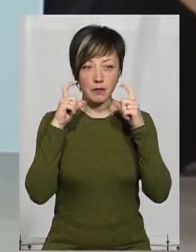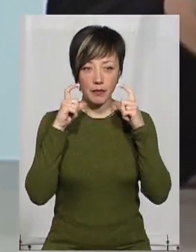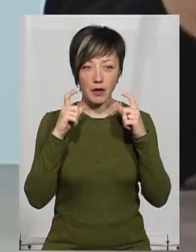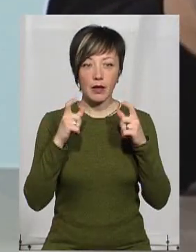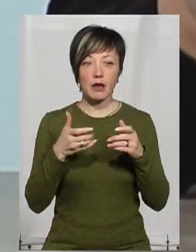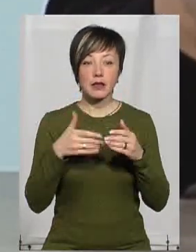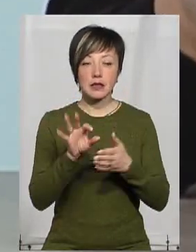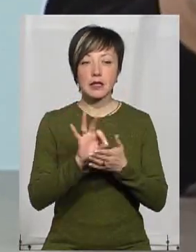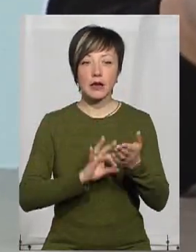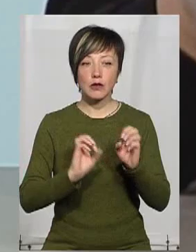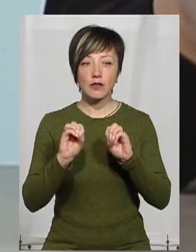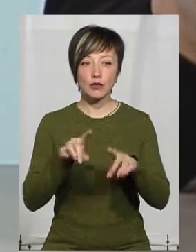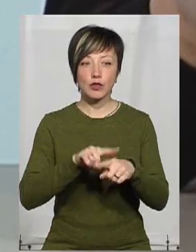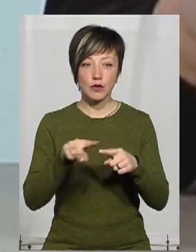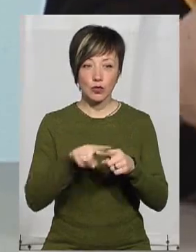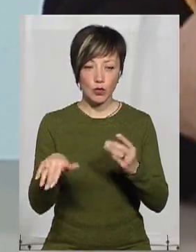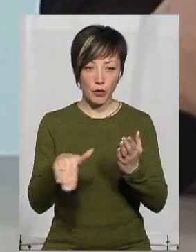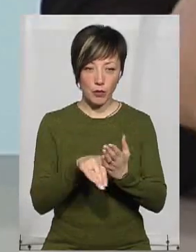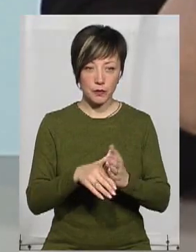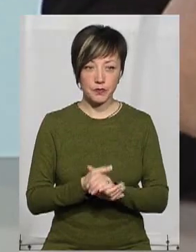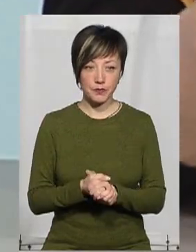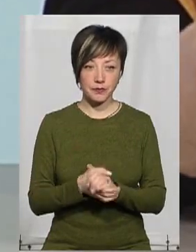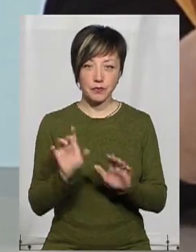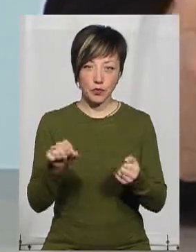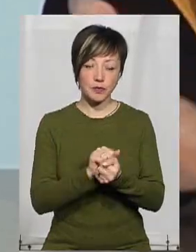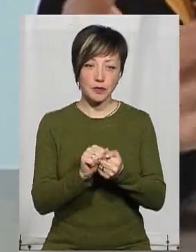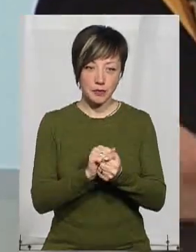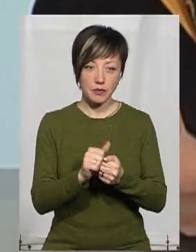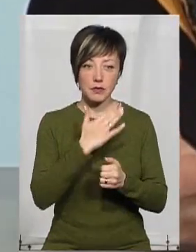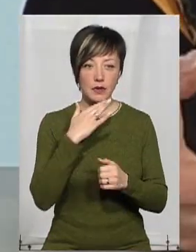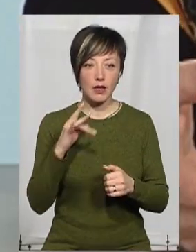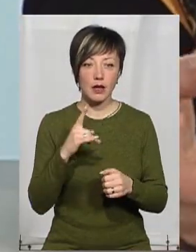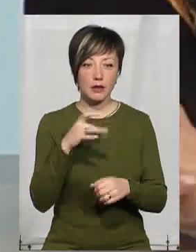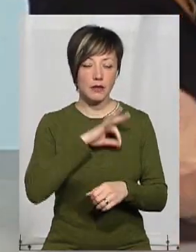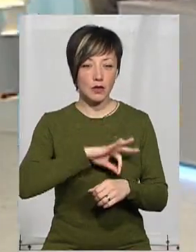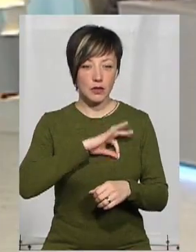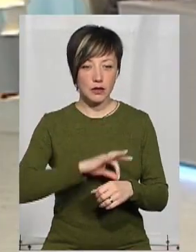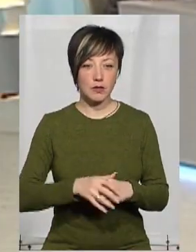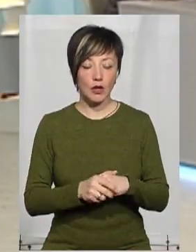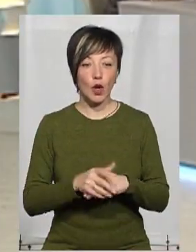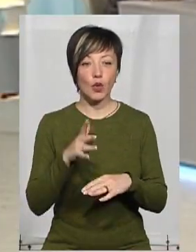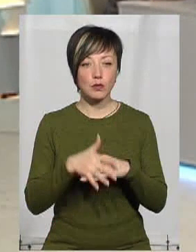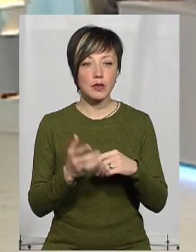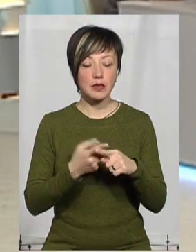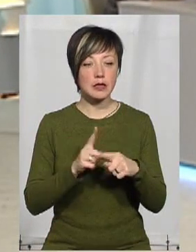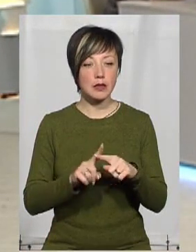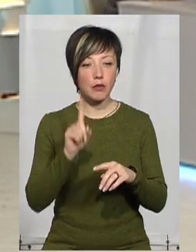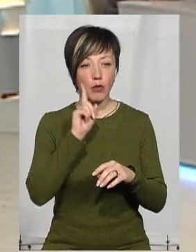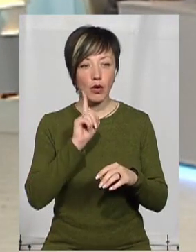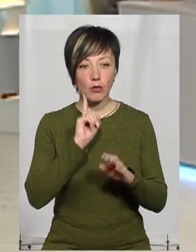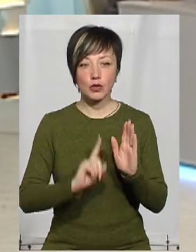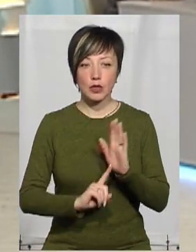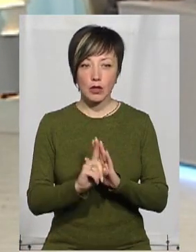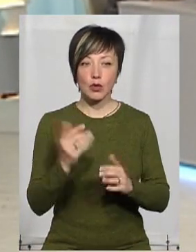але ми їх зразу віддамо на швидкі допомоги. Їх можна прати і вони багаторазового використання. Ми розуміємо, що це поки початок,